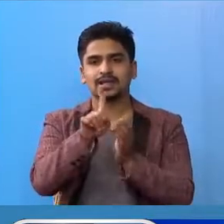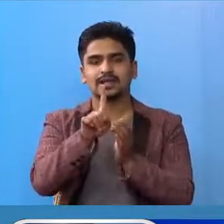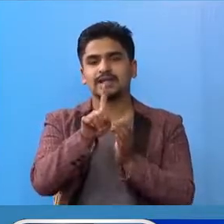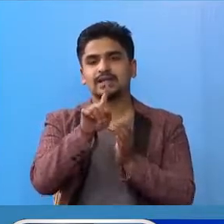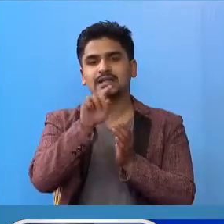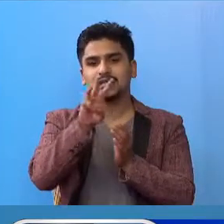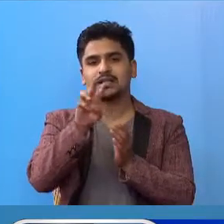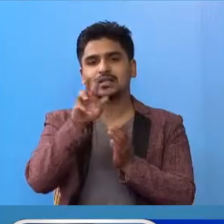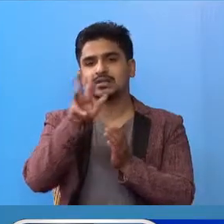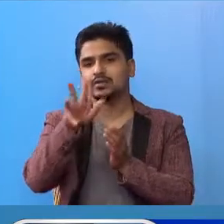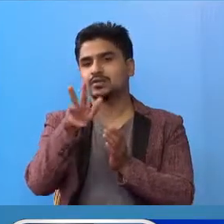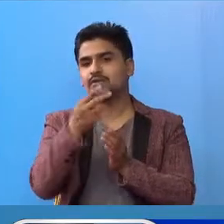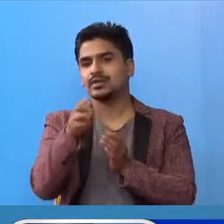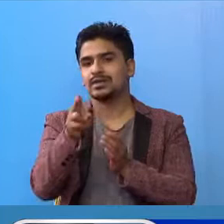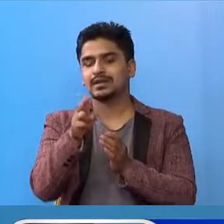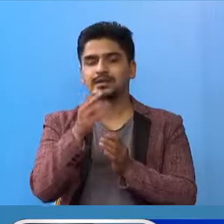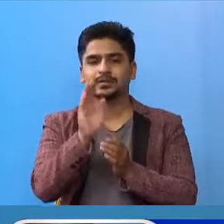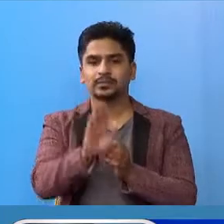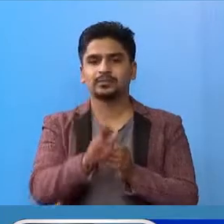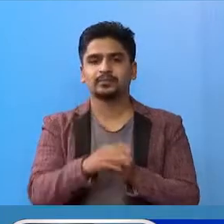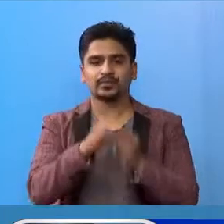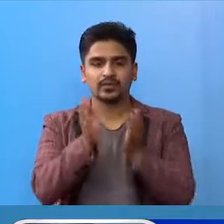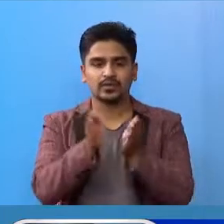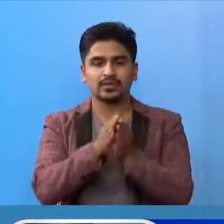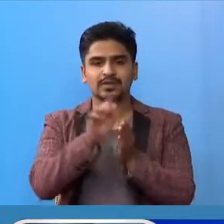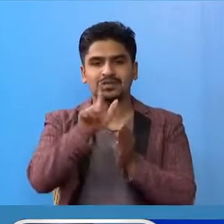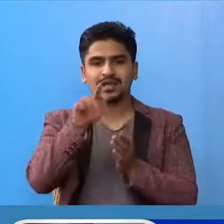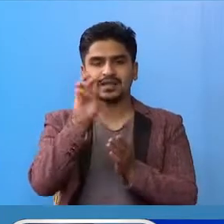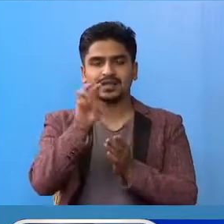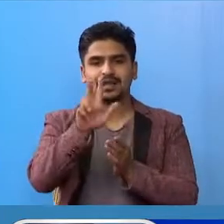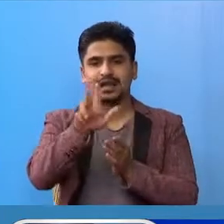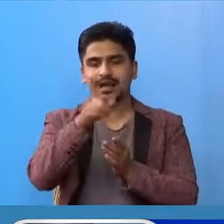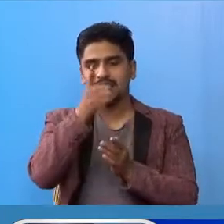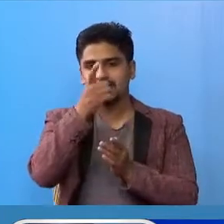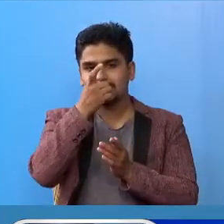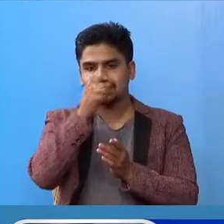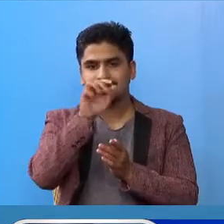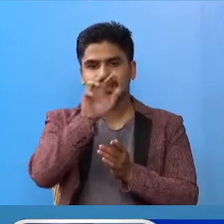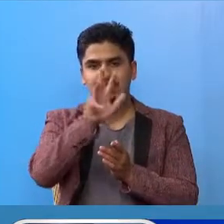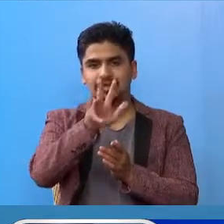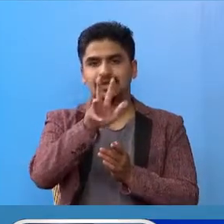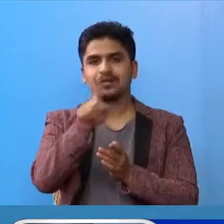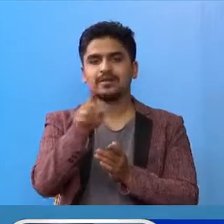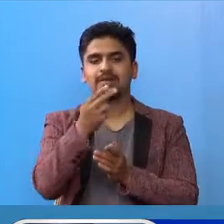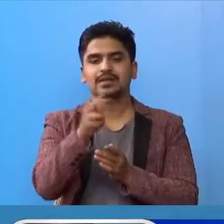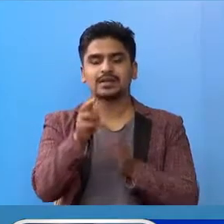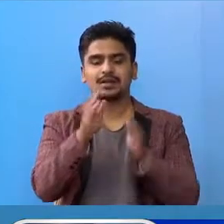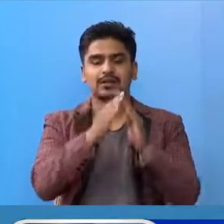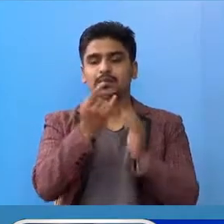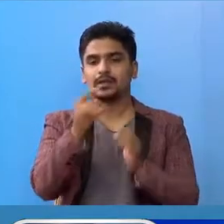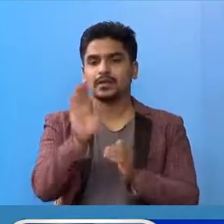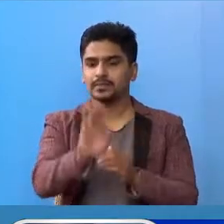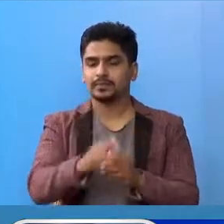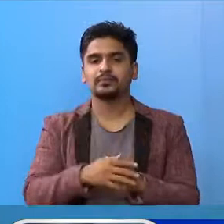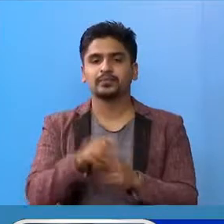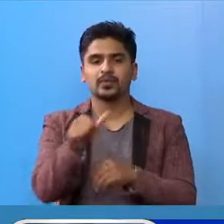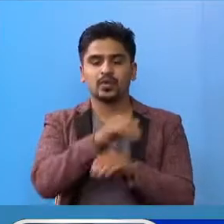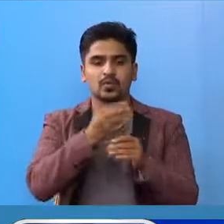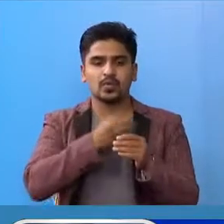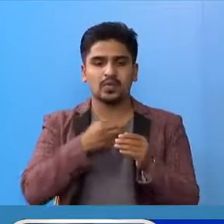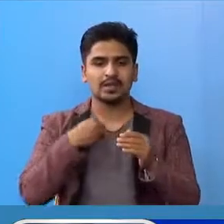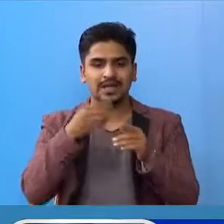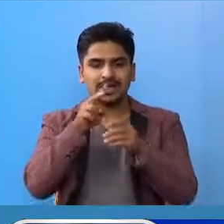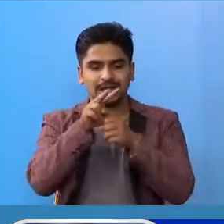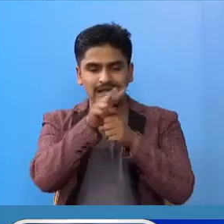उनांचा लिजना उन्नुँ चा। र जम्मा 7891 जना डिश्चाज उन्नु भायको चा। वाहरक उपचार